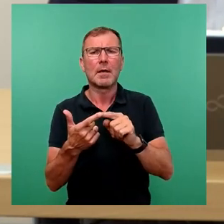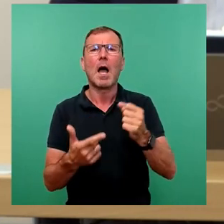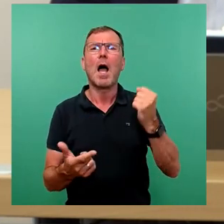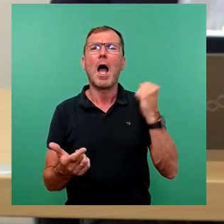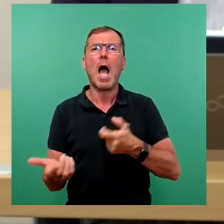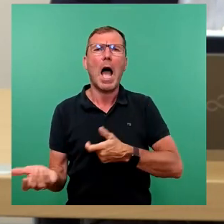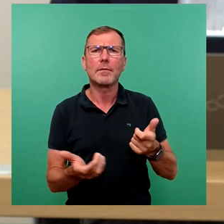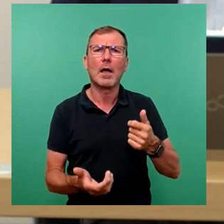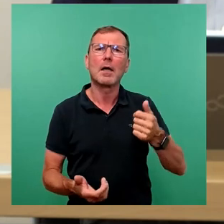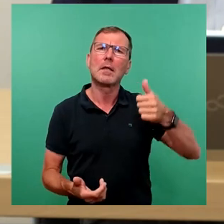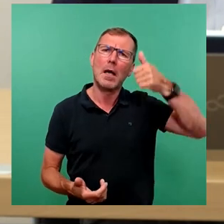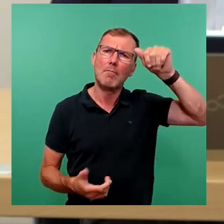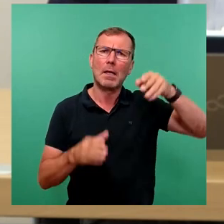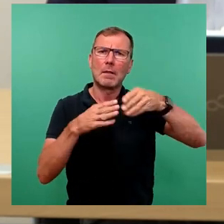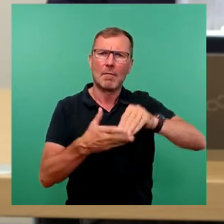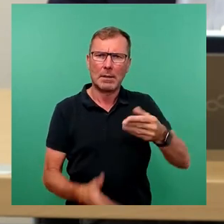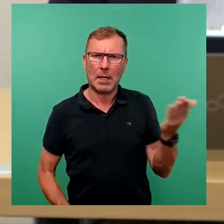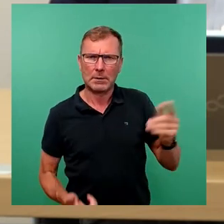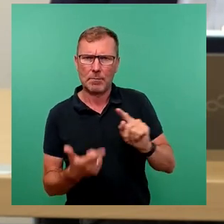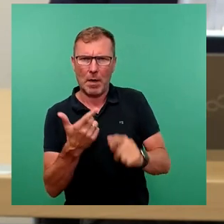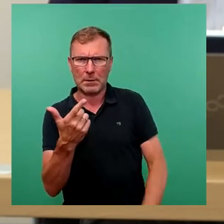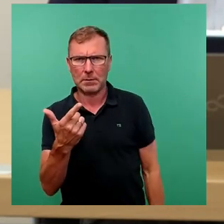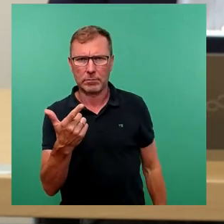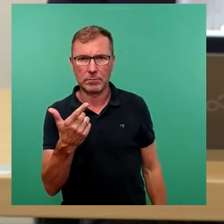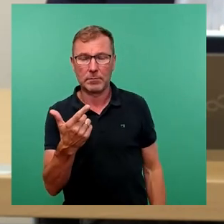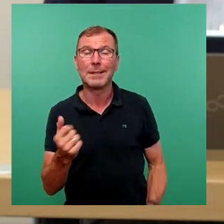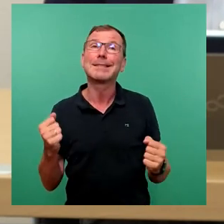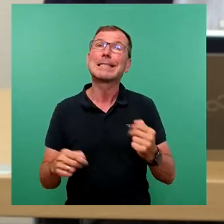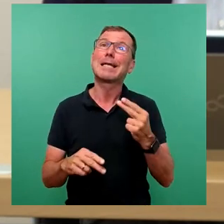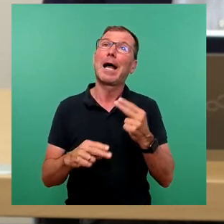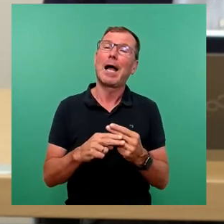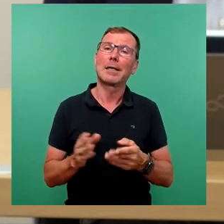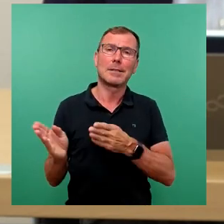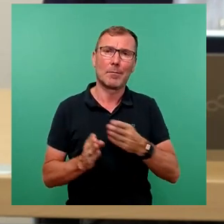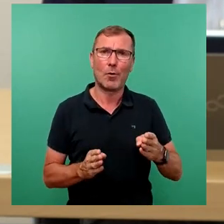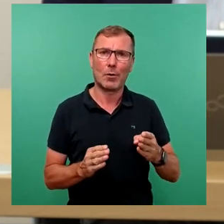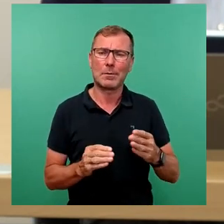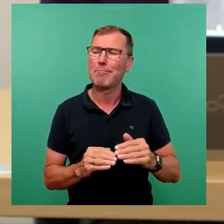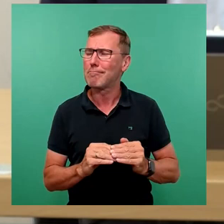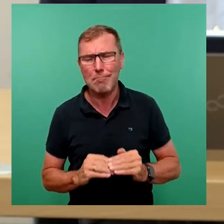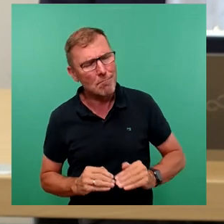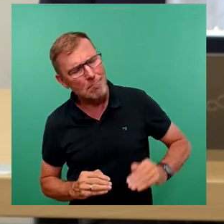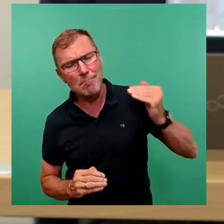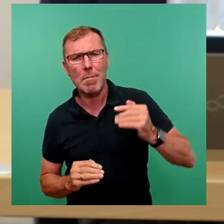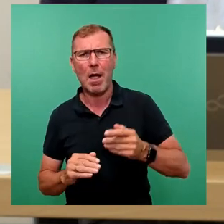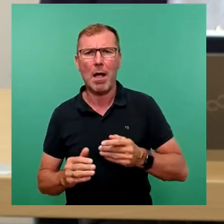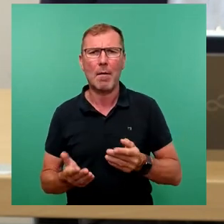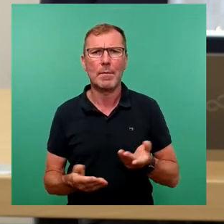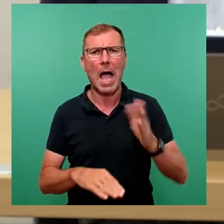Berliner Weihnachtsmarkt und damit natürlich von den Sicherheitsbehörden deutlich höhere Auflagen